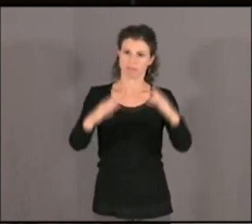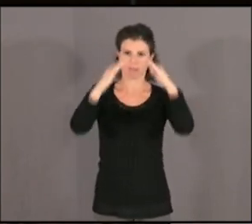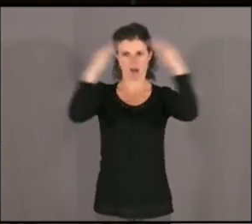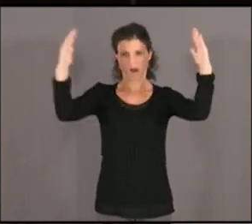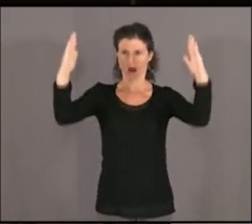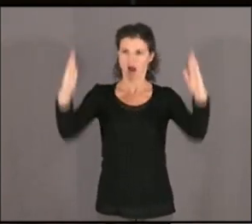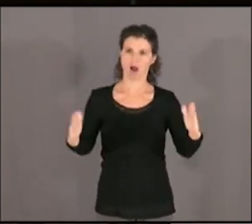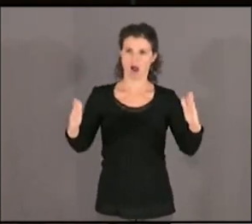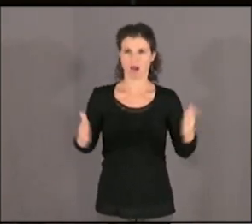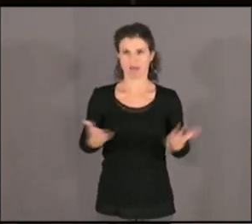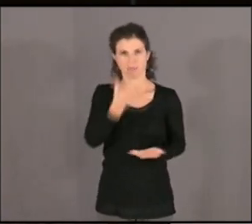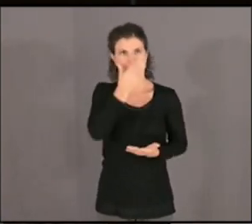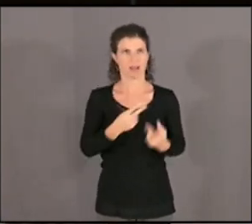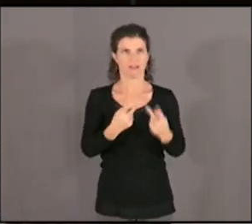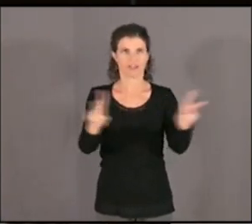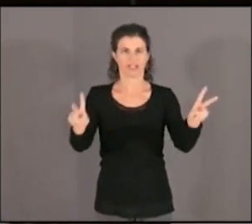jour dans notre belle ville. Merci, monsieur le maire.